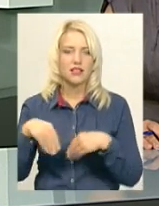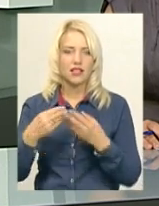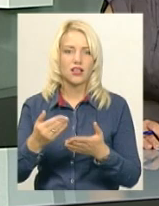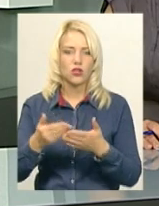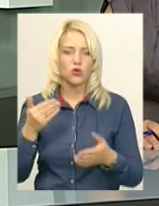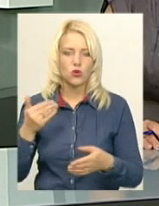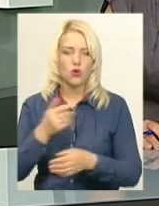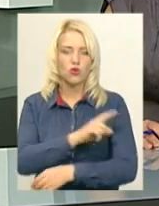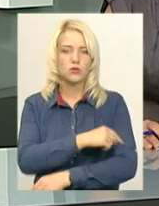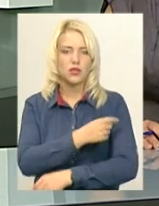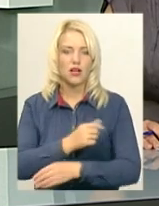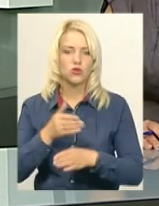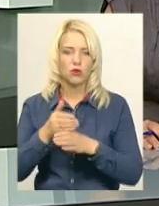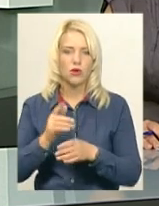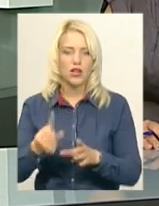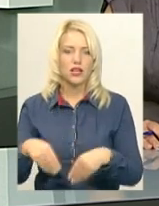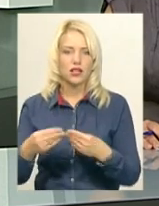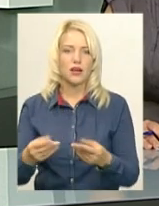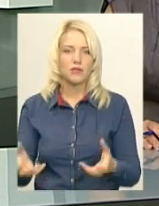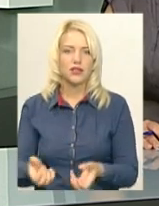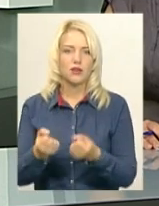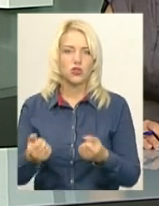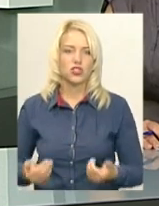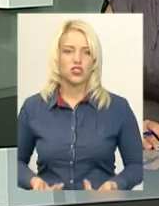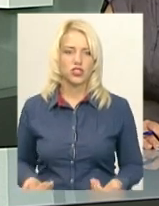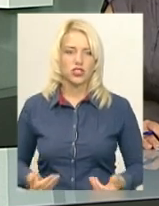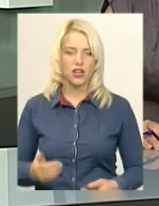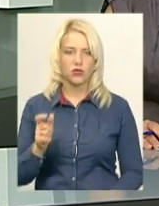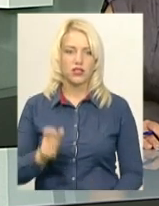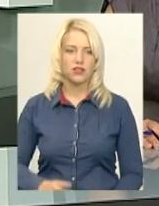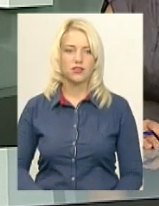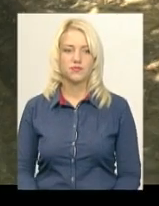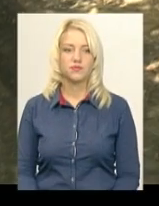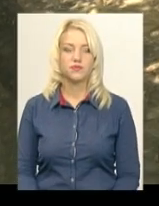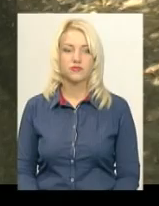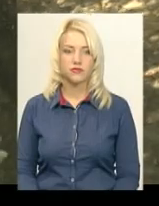доправити людину до лікарні, підтримуючи її життя. Подробиці – далі у сюжеті.